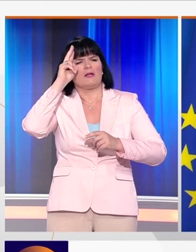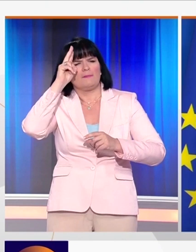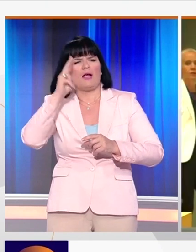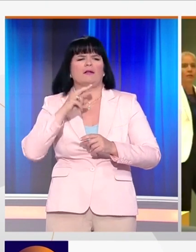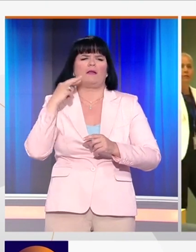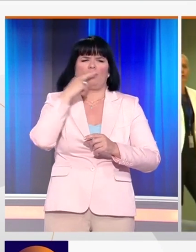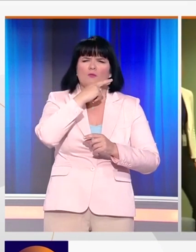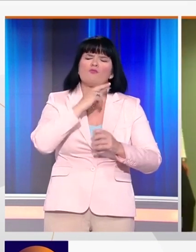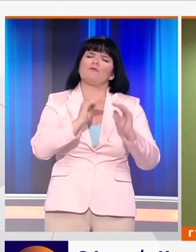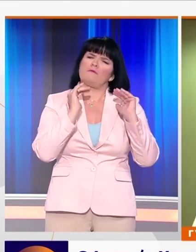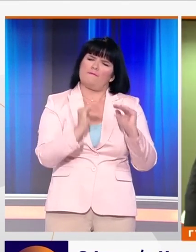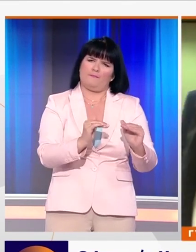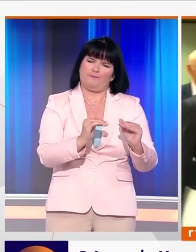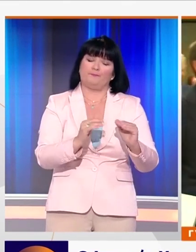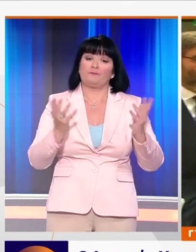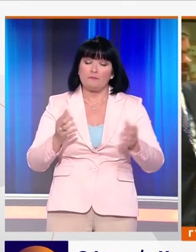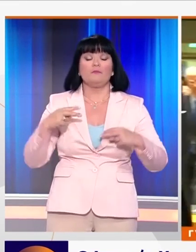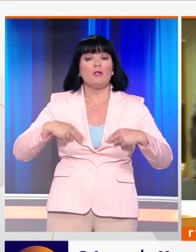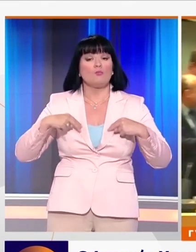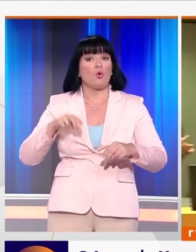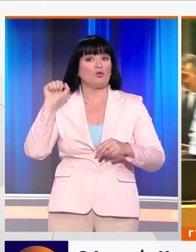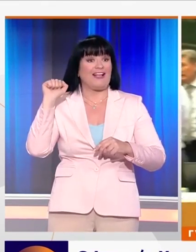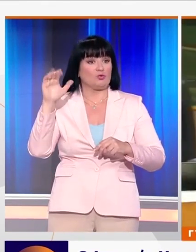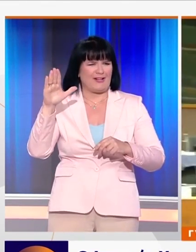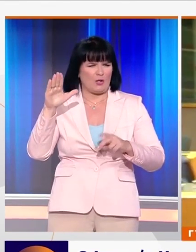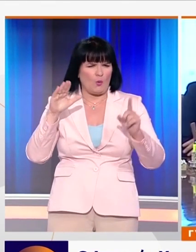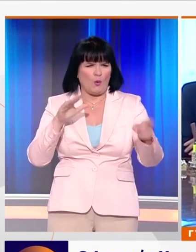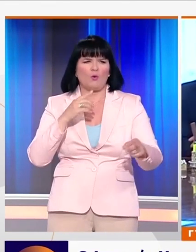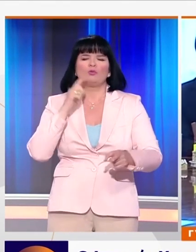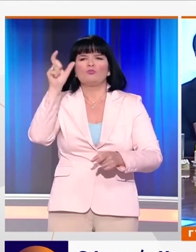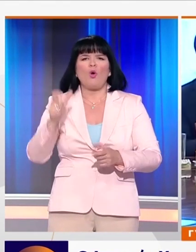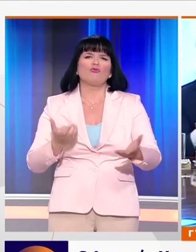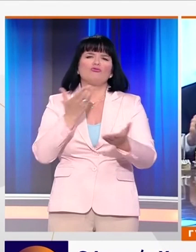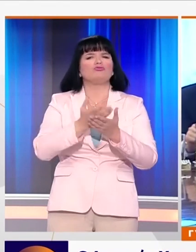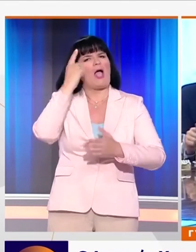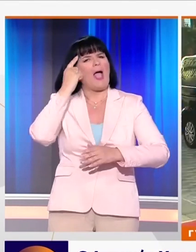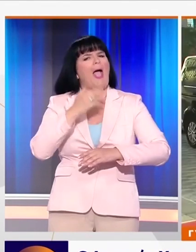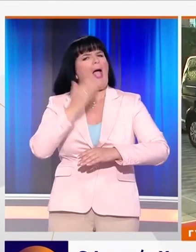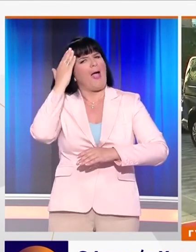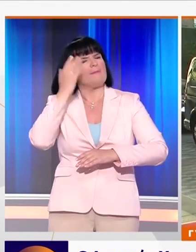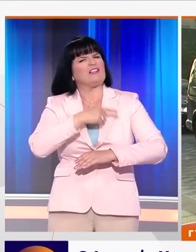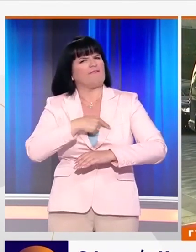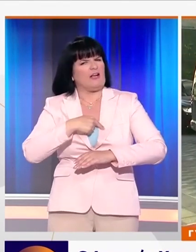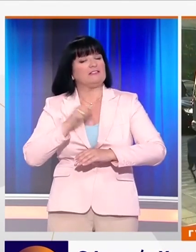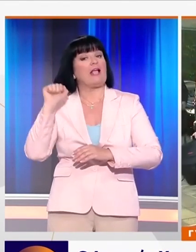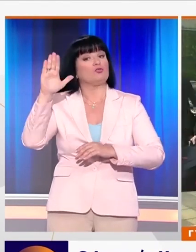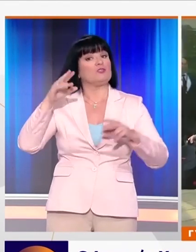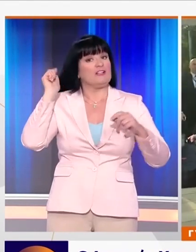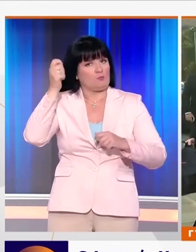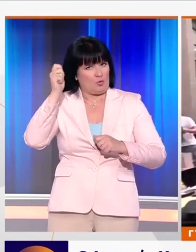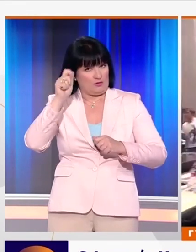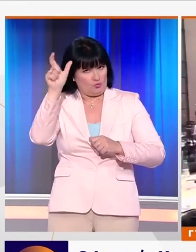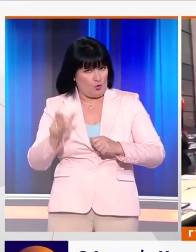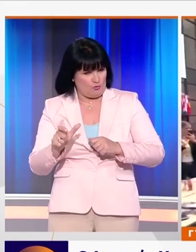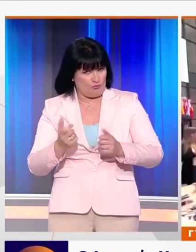Ο Ισπανός Υπουργός Εξωτερικών Ζωσέφ Μπορέλ προτάθηκε ως ο επικεφαλής της Ευρωπαϊκής Εξωτερικής Πολιτικής.